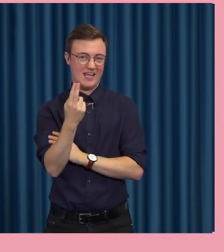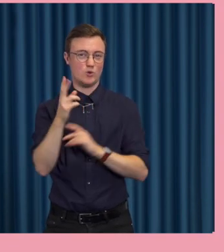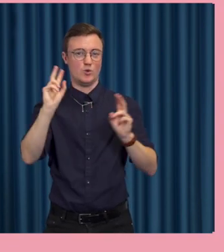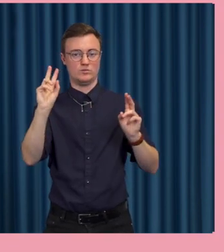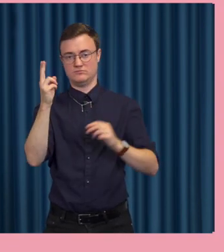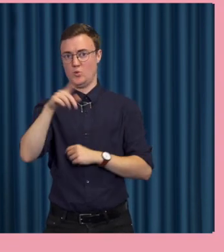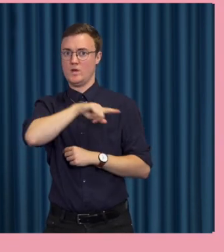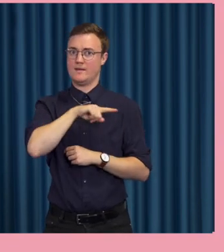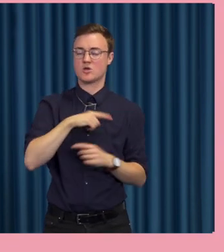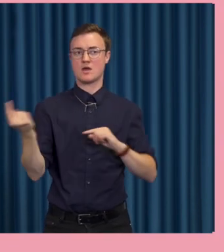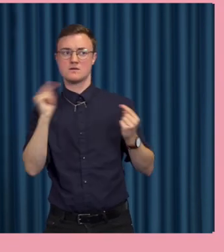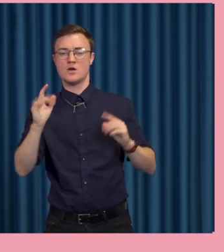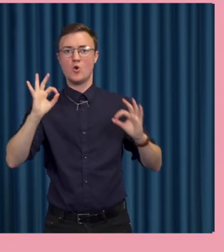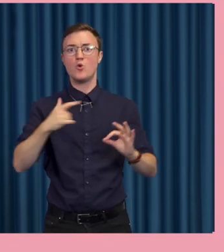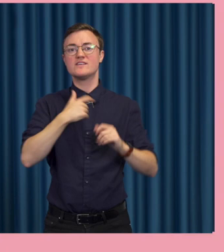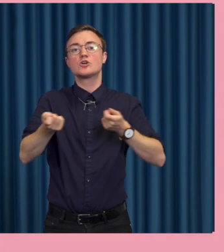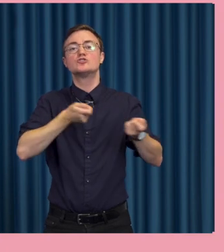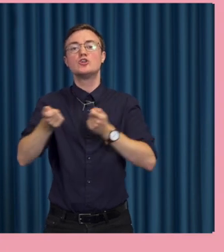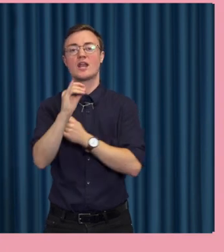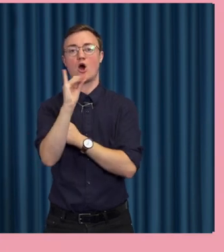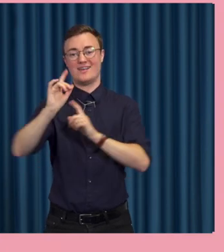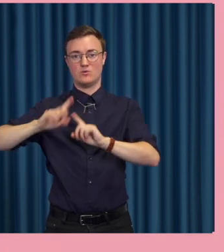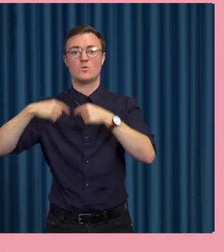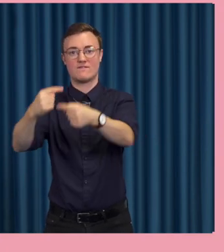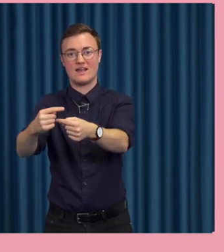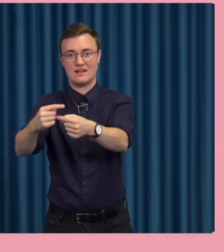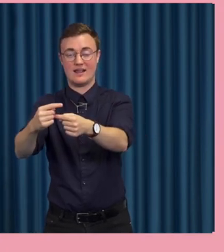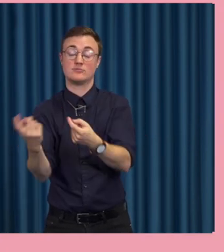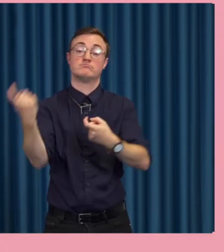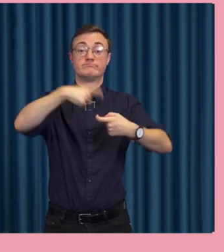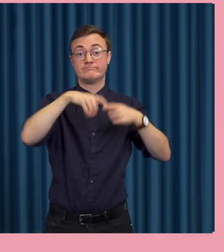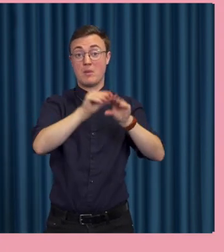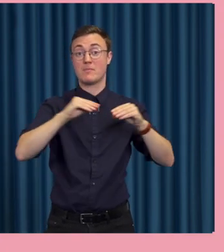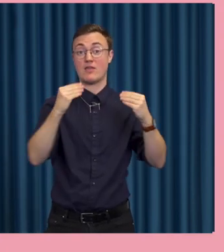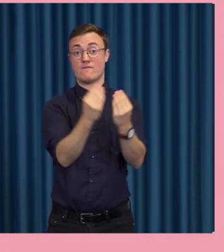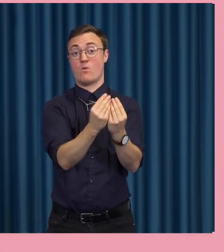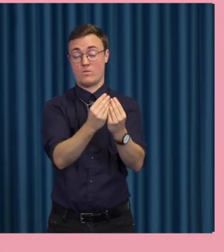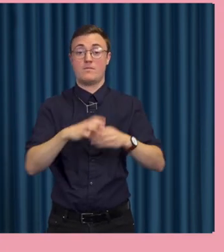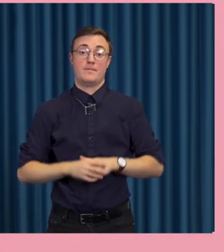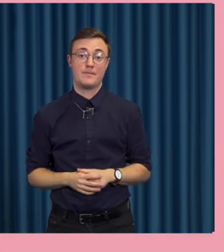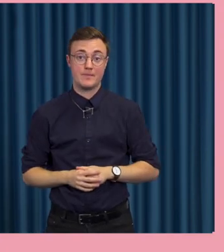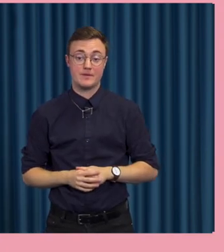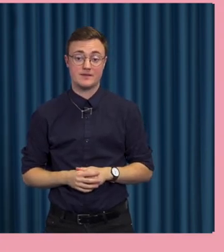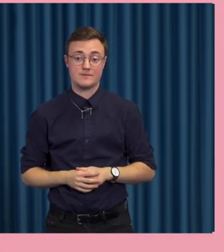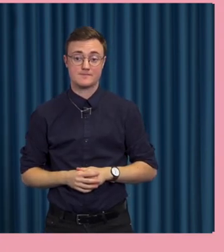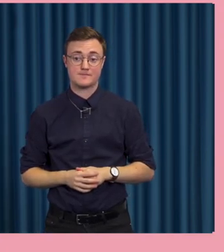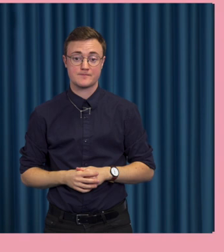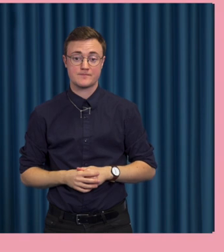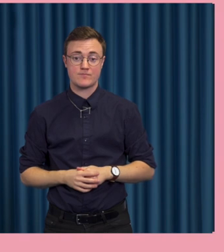kring hur vi borde guida och styra AI-utvecklingen. Vilket även då knyts ihop med plattformsregleringsidéer.